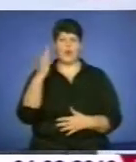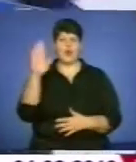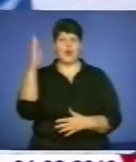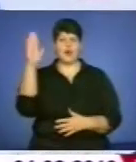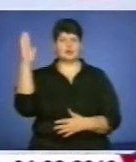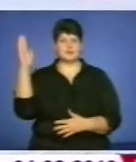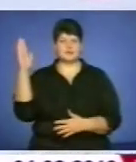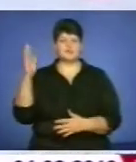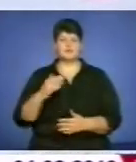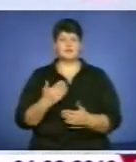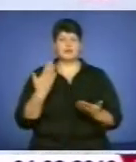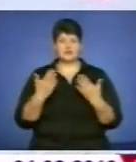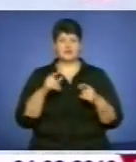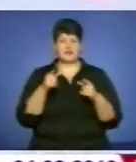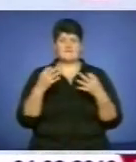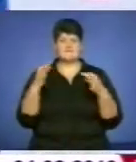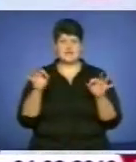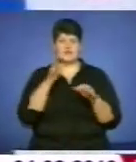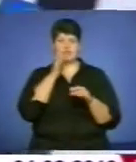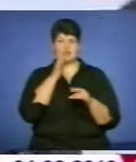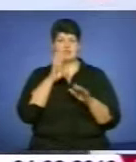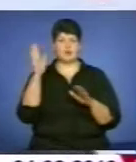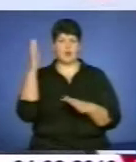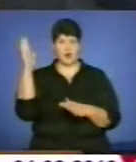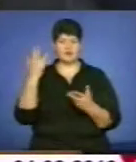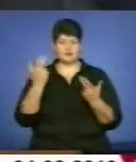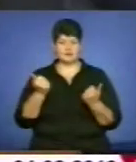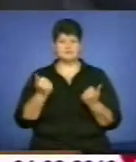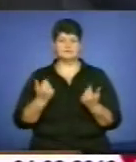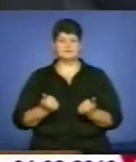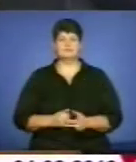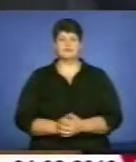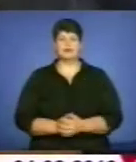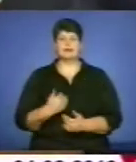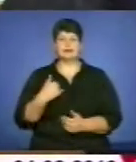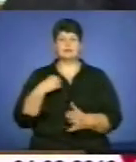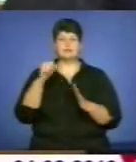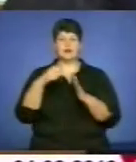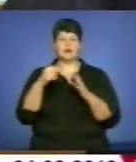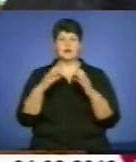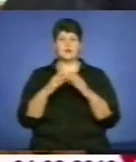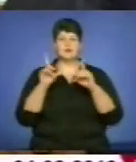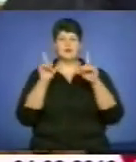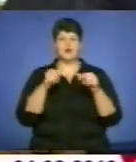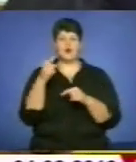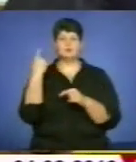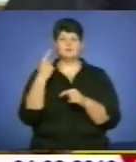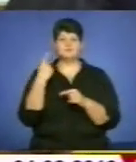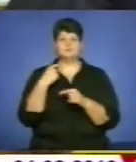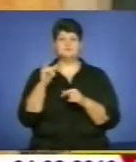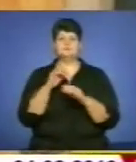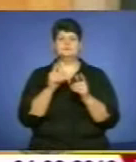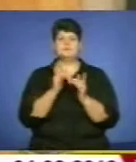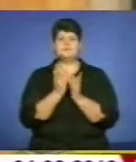Тобто, якщо є вільний час, ти проводиш його на свіжому повітрі гуляючи? Наша знімальна група вирушила до обласної універсальної наукової